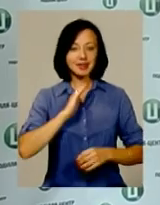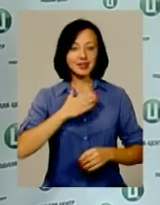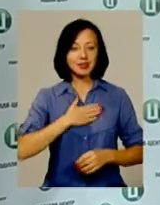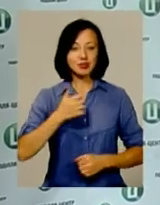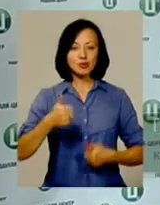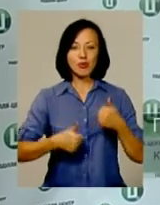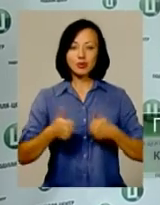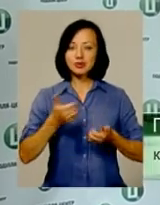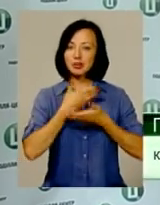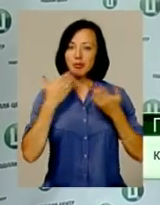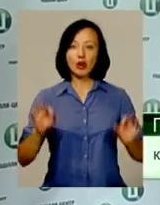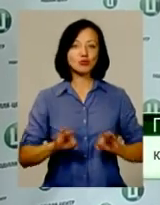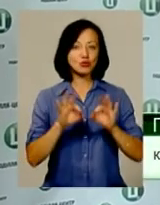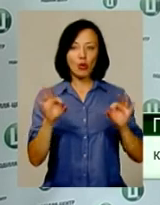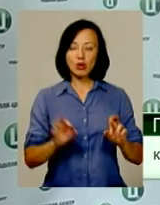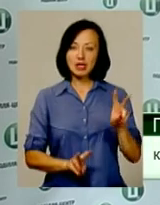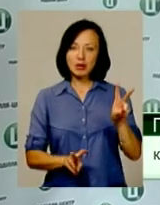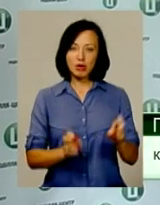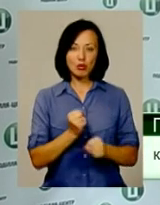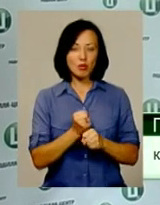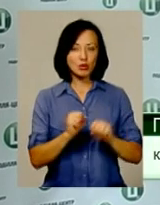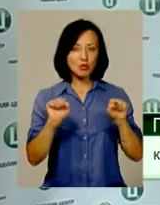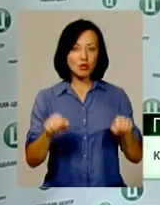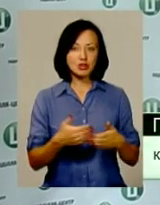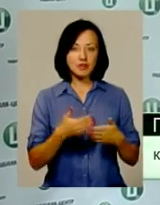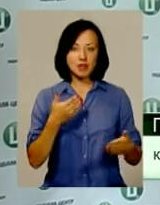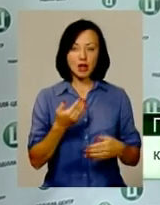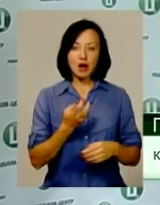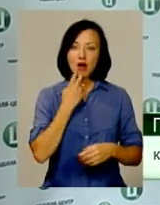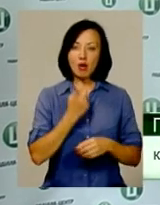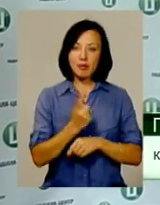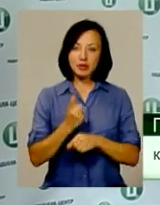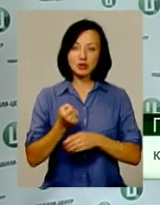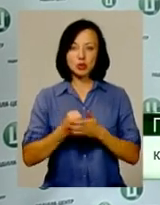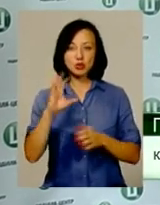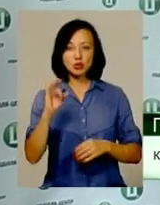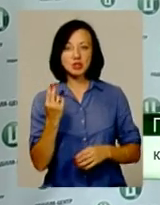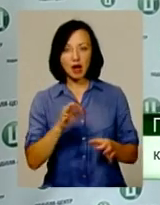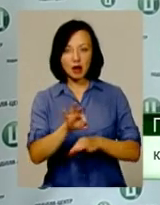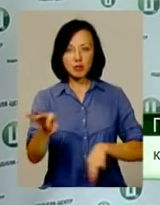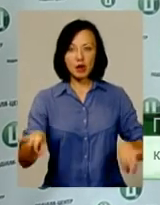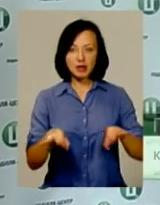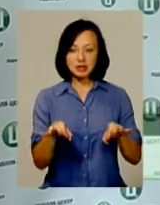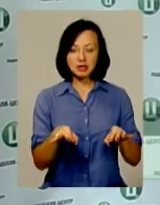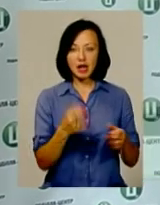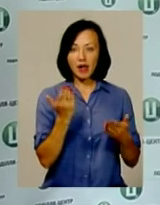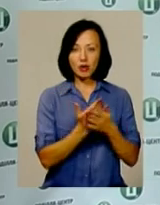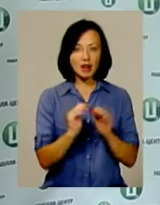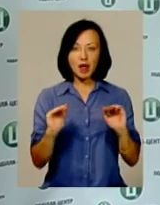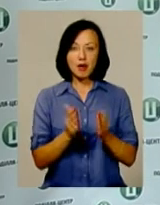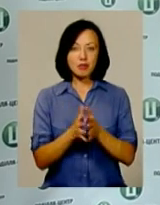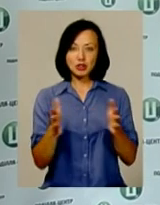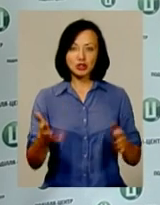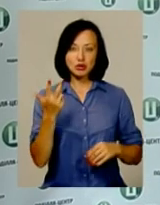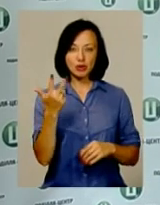наголошую, немає жодної тематики. Роботи можуть бути від комедійних до соціальних якихось проєктів. Стрічка повинна бути не більше трьох